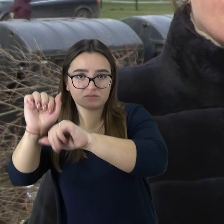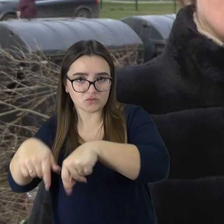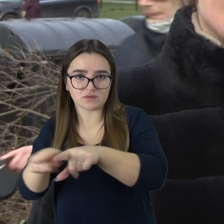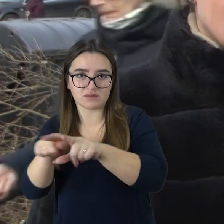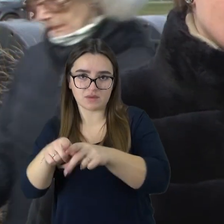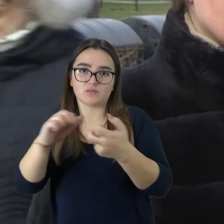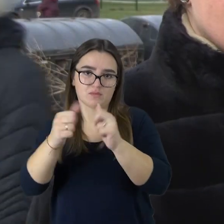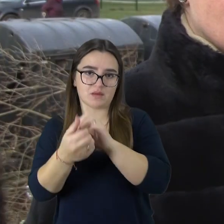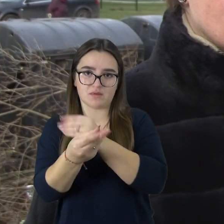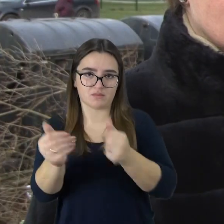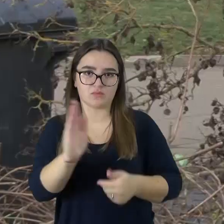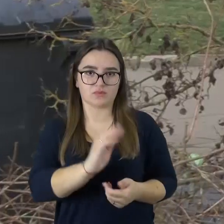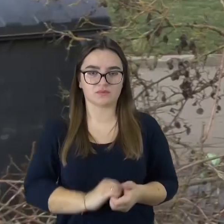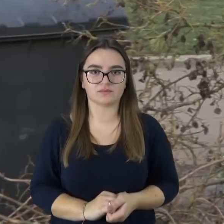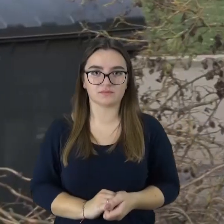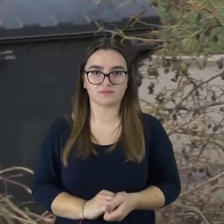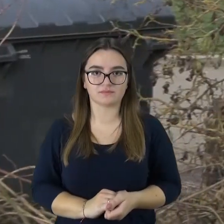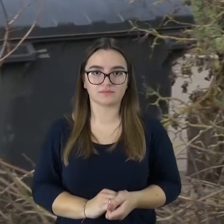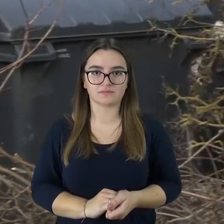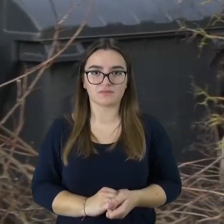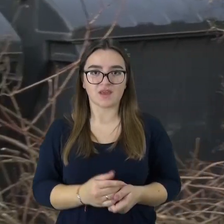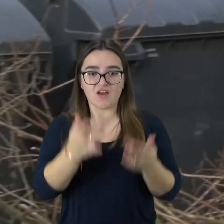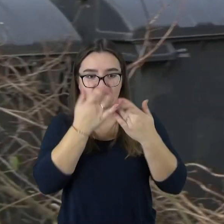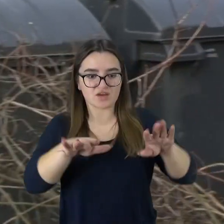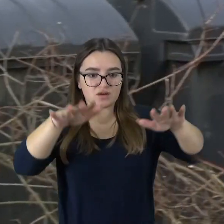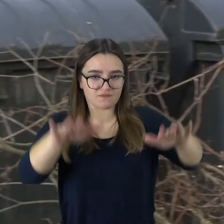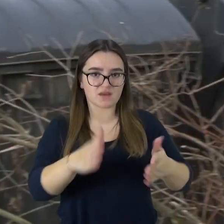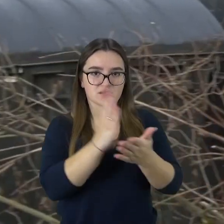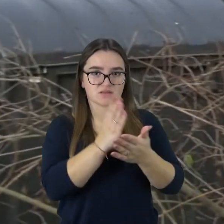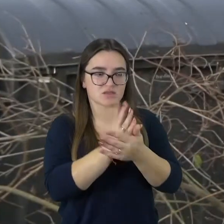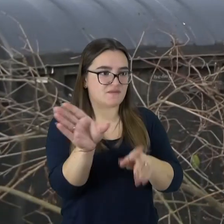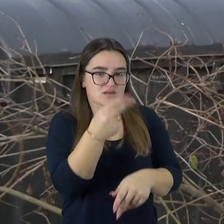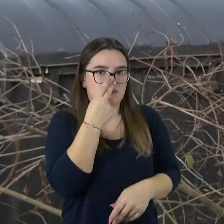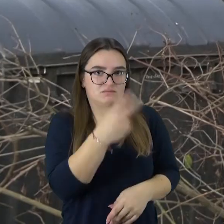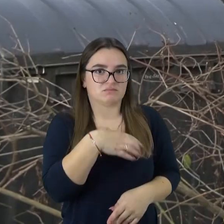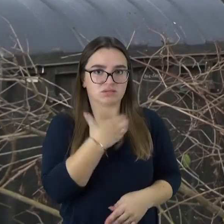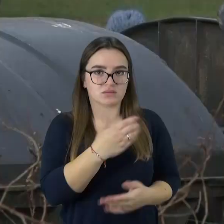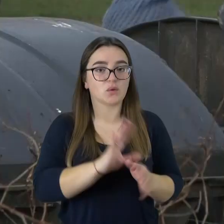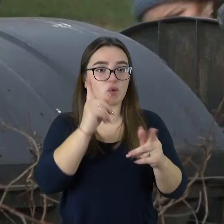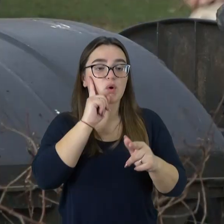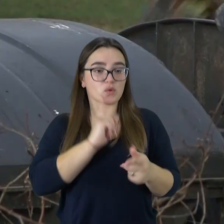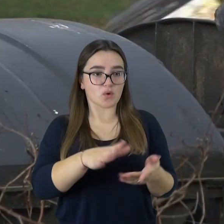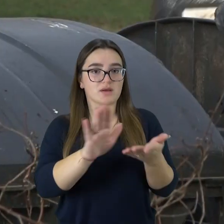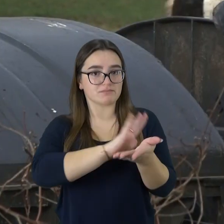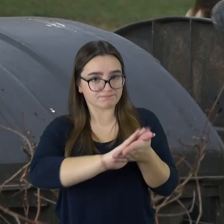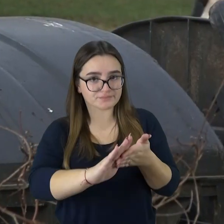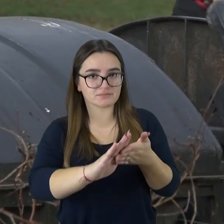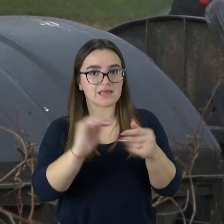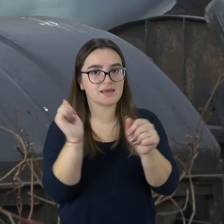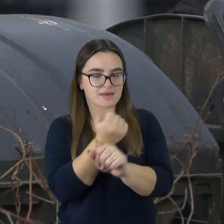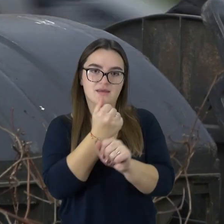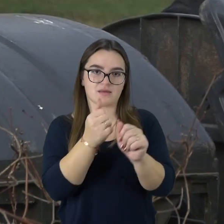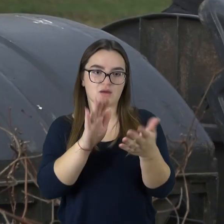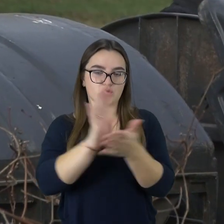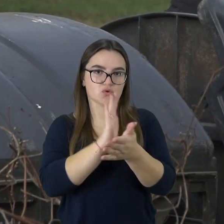ir, nu, bus išspręsto. Savartino vaizdas viešose vietose baugus kiekvienam. O norint jo išvengti, gyventai privalo